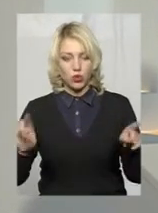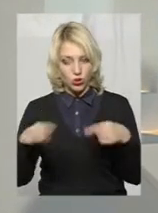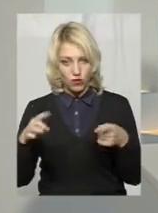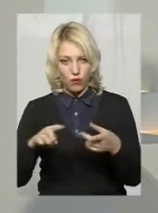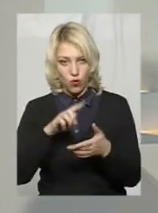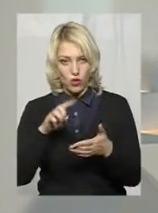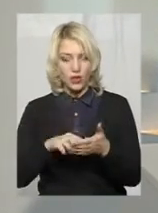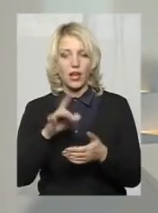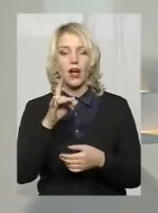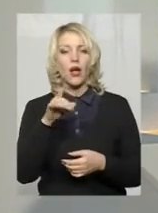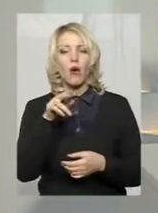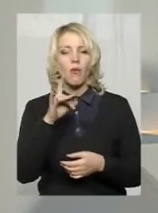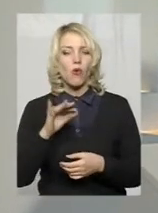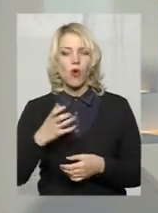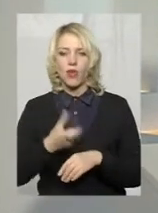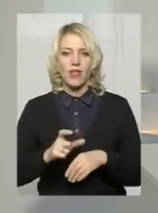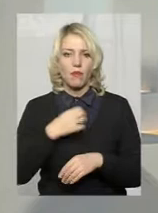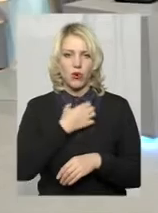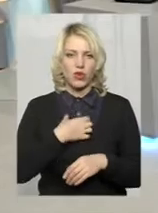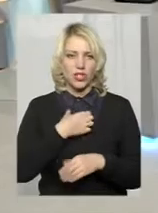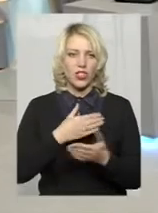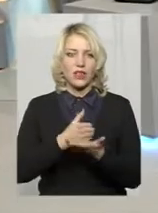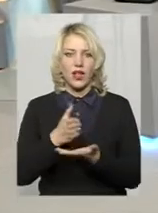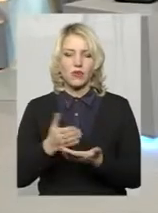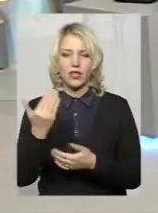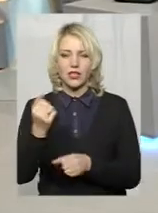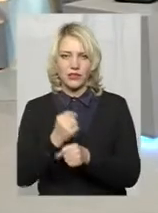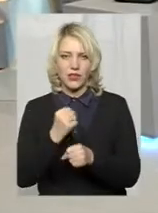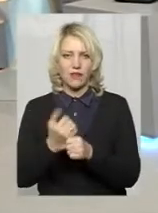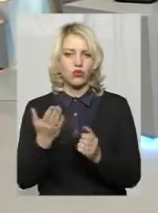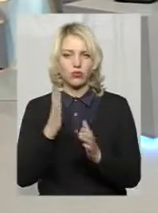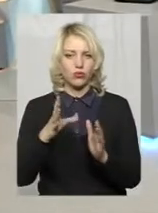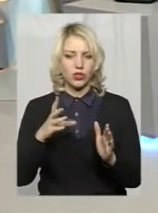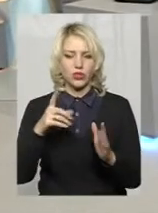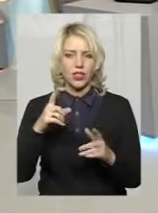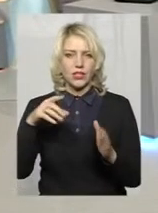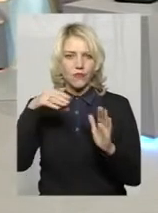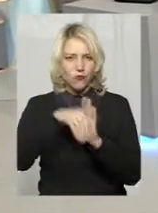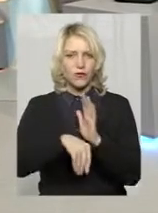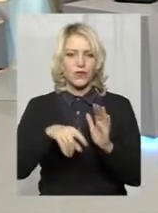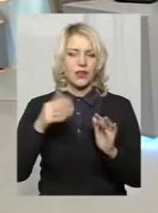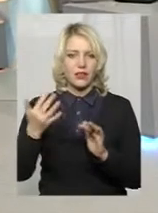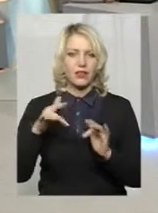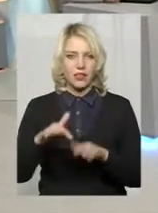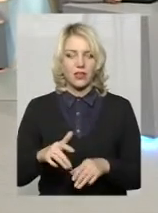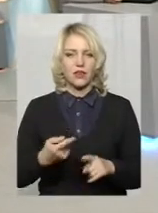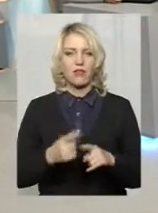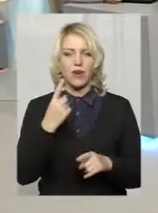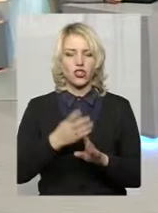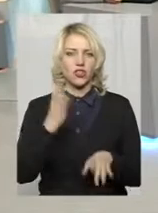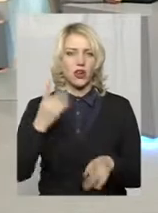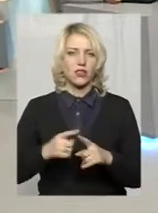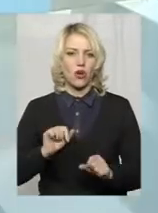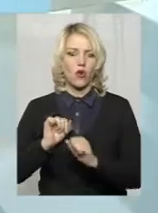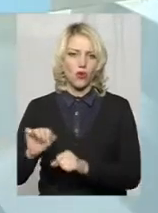найпріоритетніші напрямки у діяльності, в чому буде заключатися діяльність адміністрації? В першу чергу, це охорона правопорядку, я вам хочу